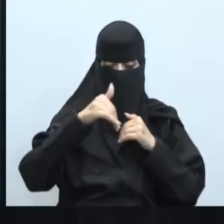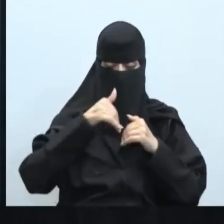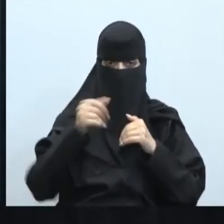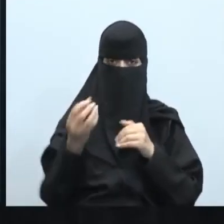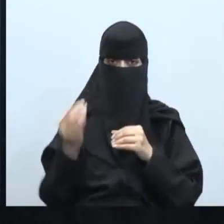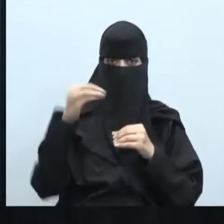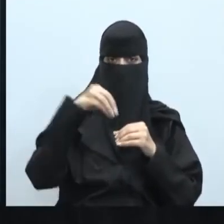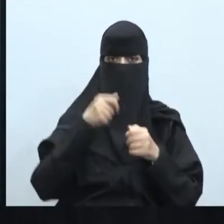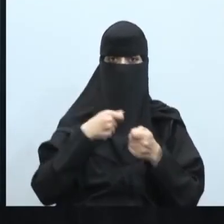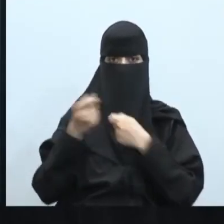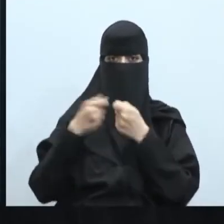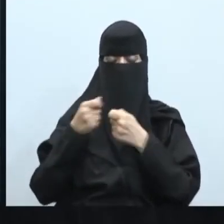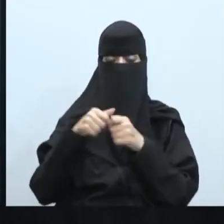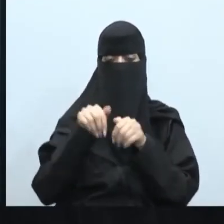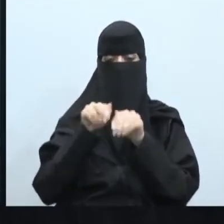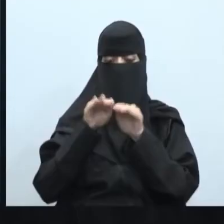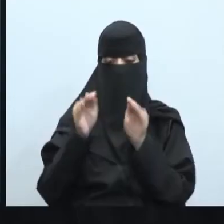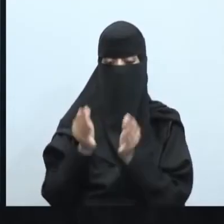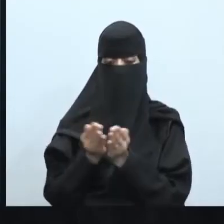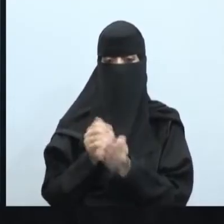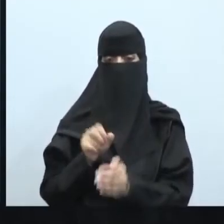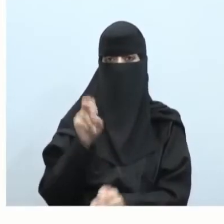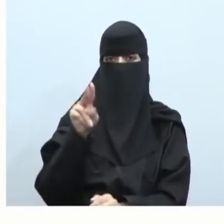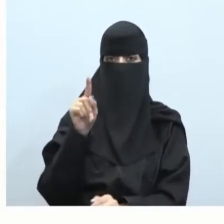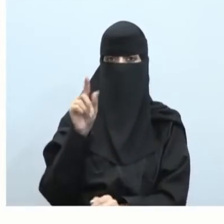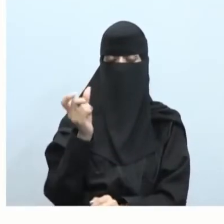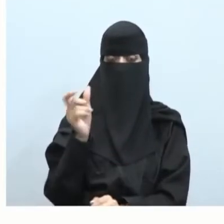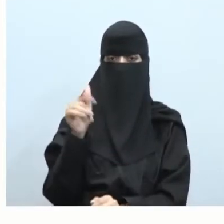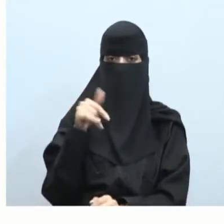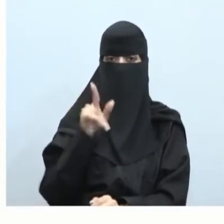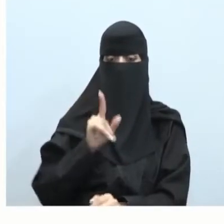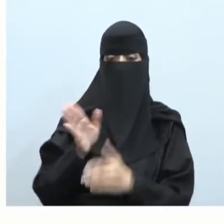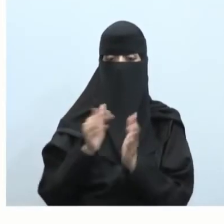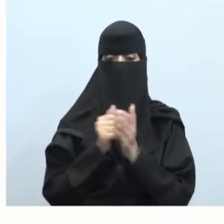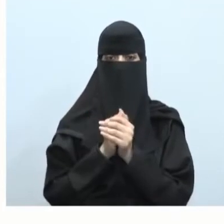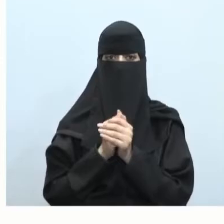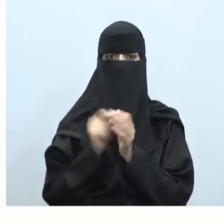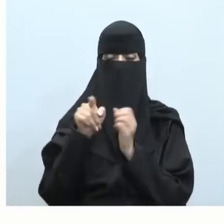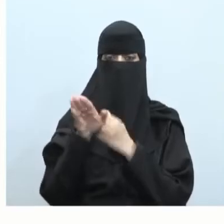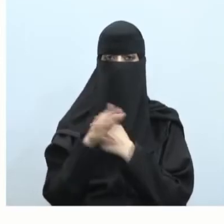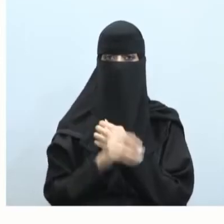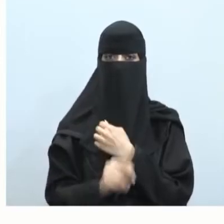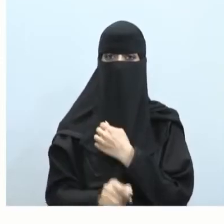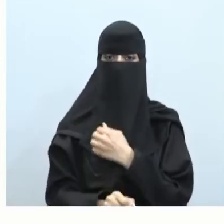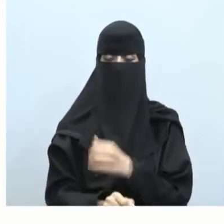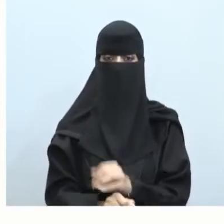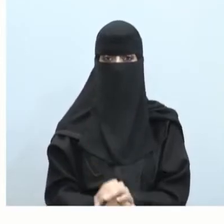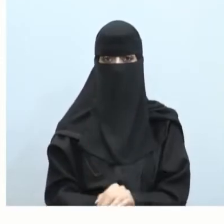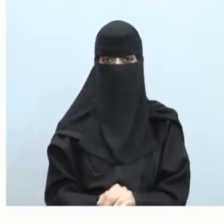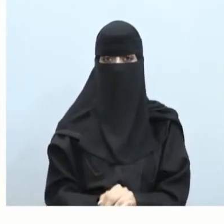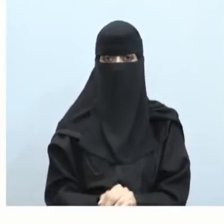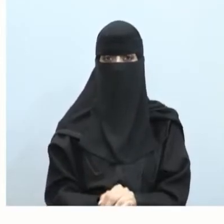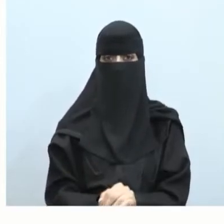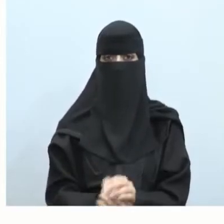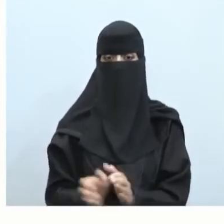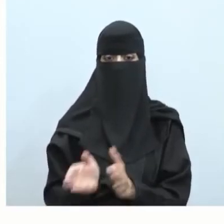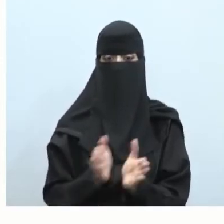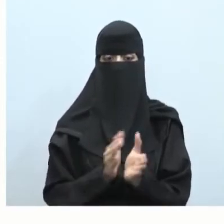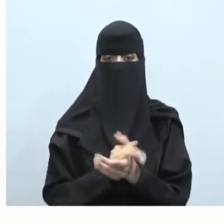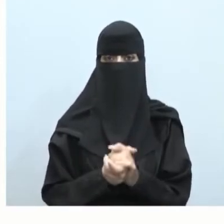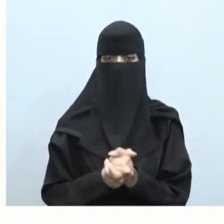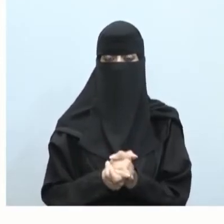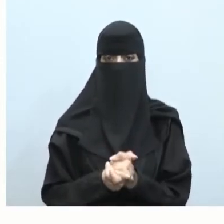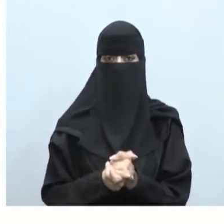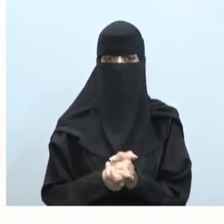يسلكه تجارة بن أعزكم الله فلذلك سميت بهذا المسمى أحسنتم